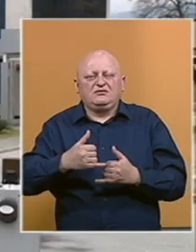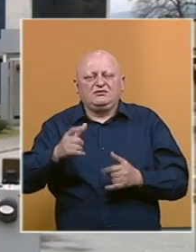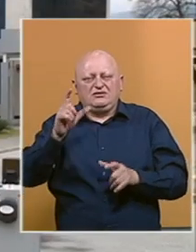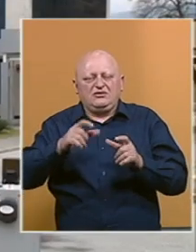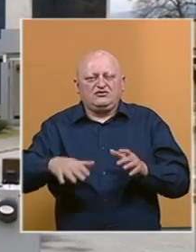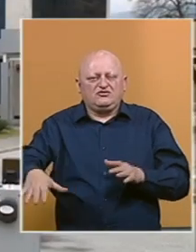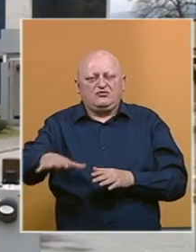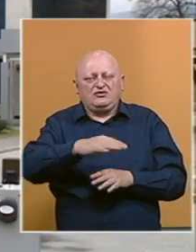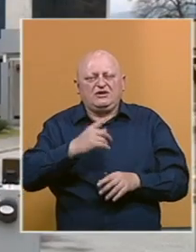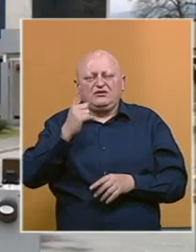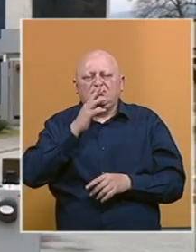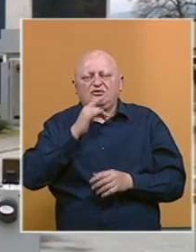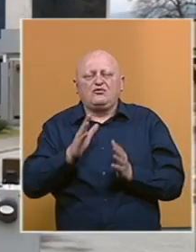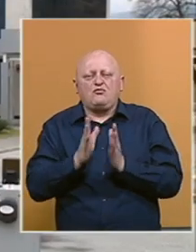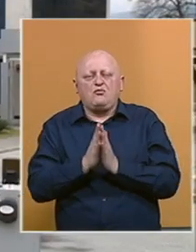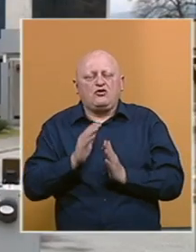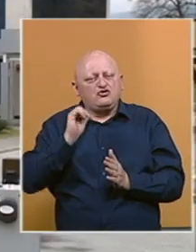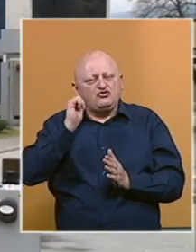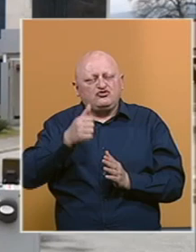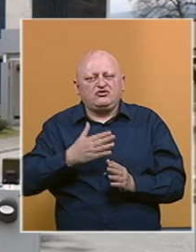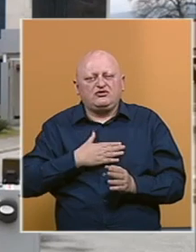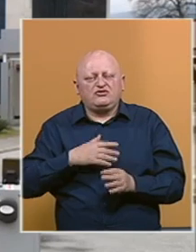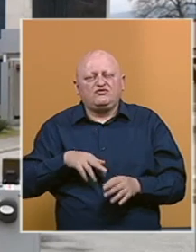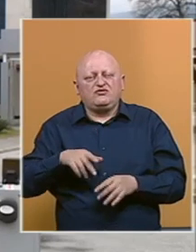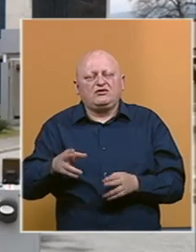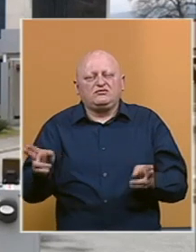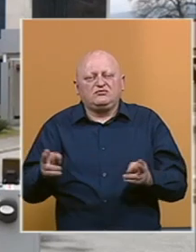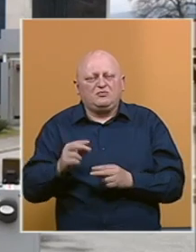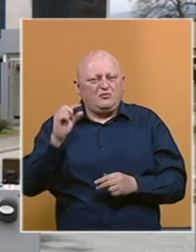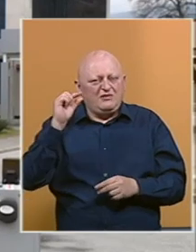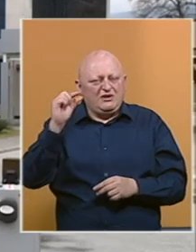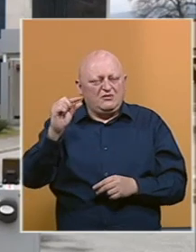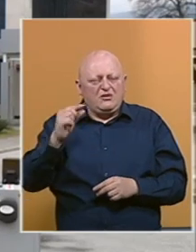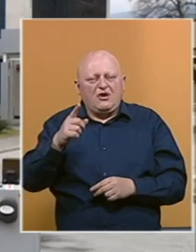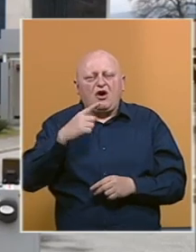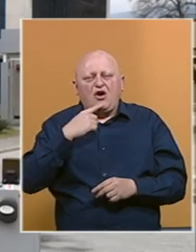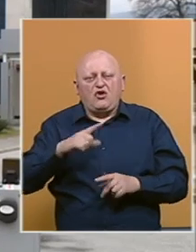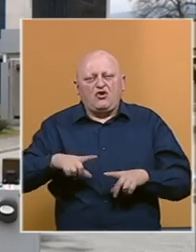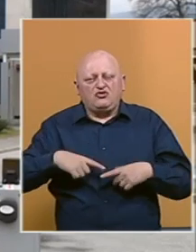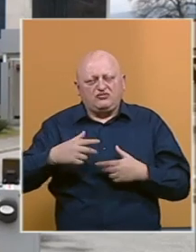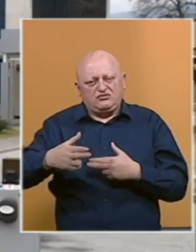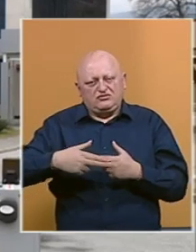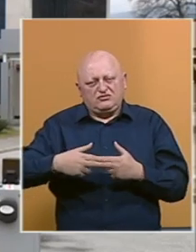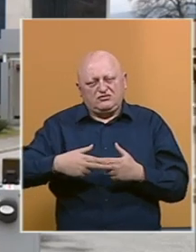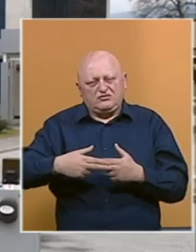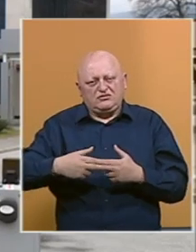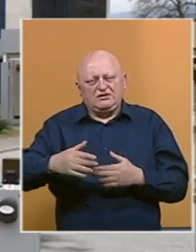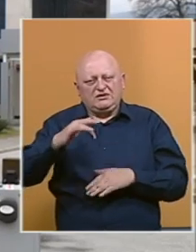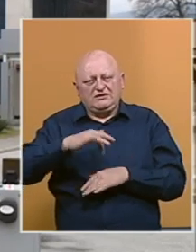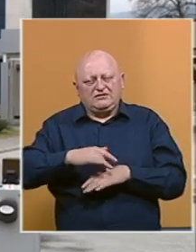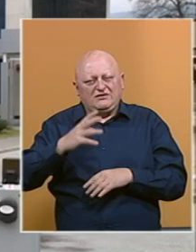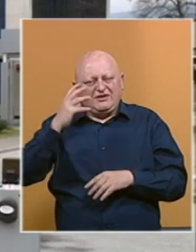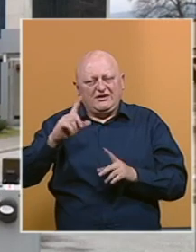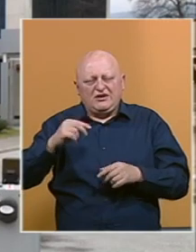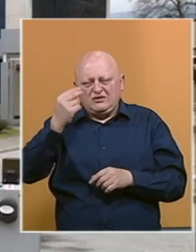ovde na području istočnog Sarajeva mole da sutra svoje kretanje svedu na minimum, a one koji žive ovde u blizini administrativnog centra